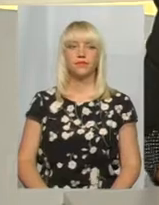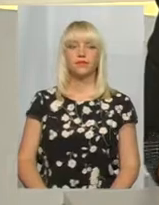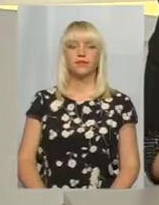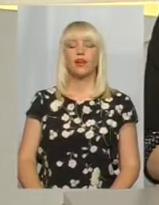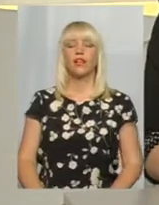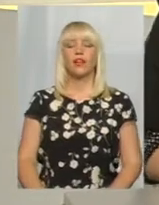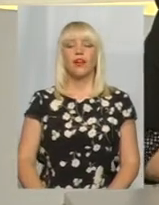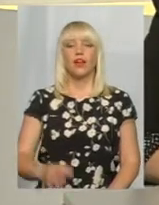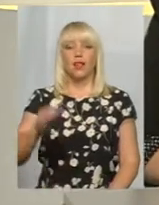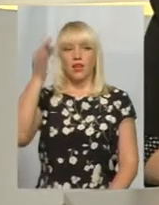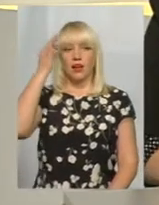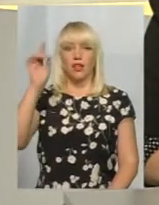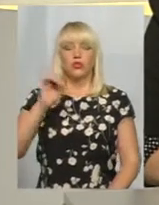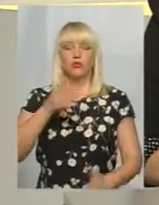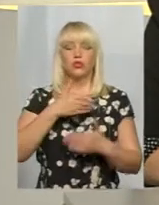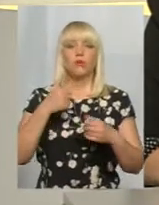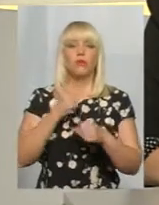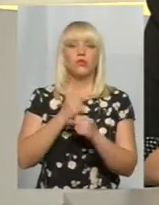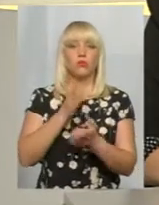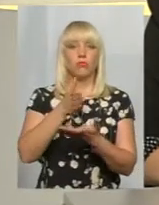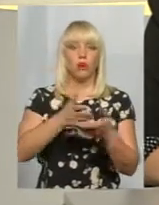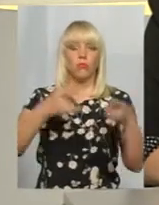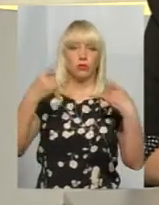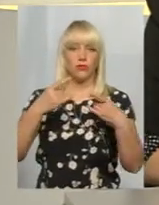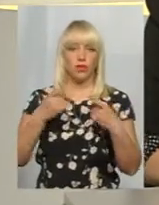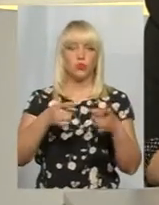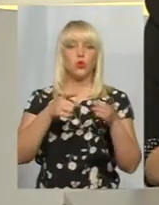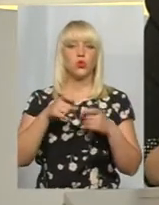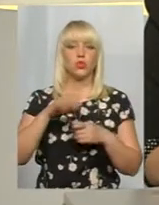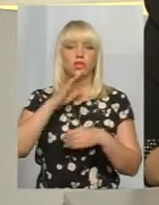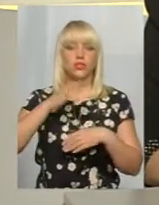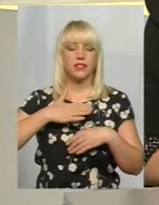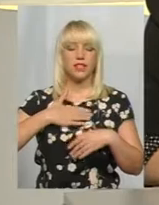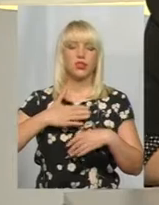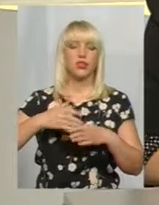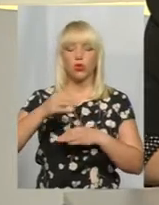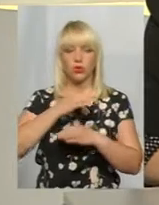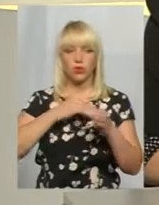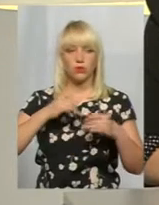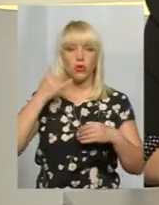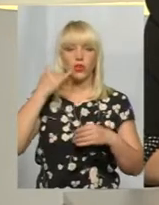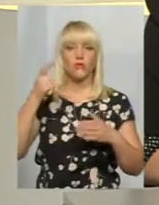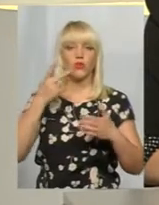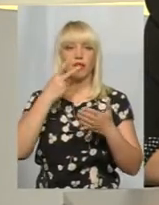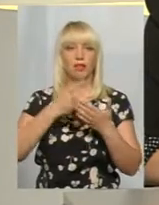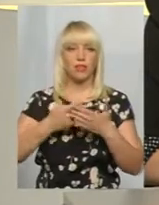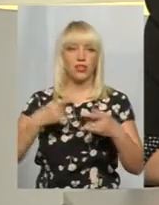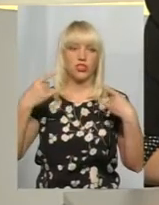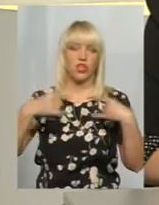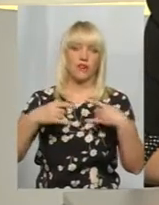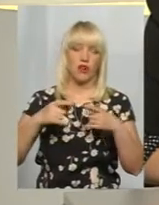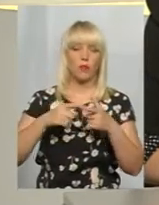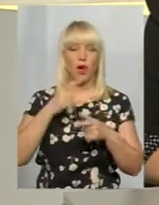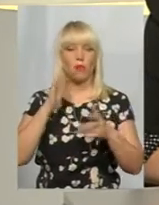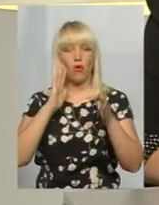Нашому лідачам я нагадую, що працюємо ми у прямому ефірі, тому долучайтеся до розмови телефонами, які бачите на екранах або у соцмережі Facebook.